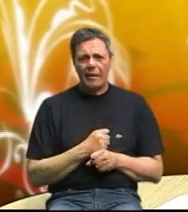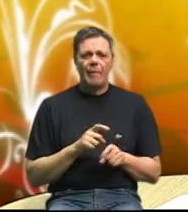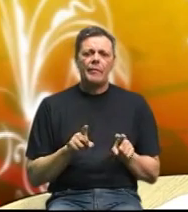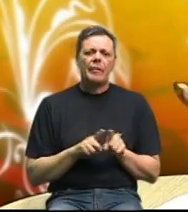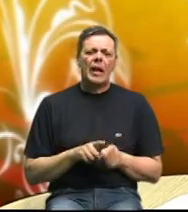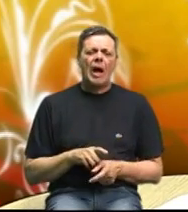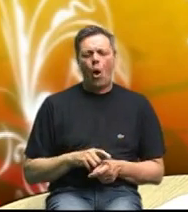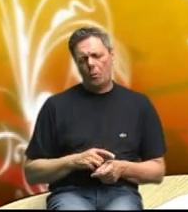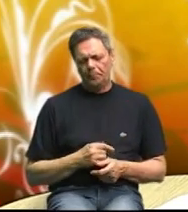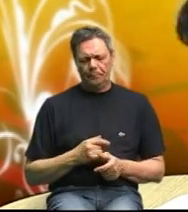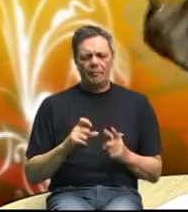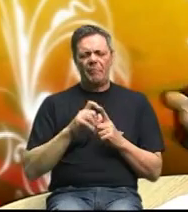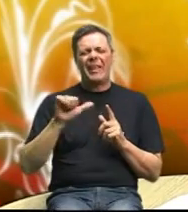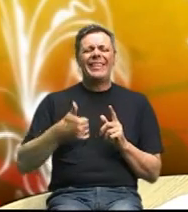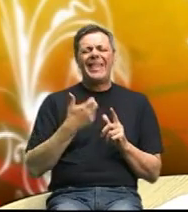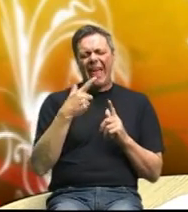dijetologina